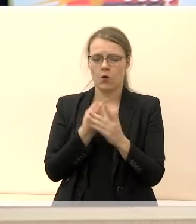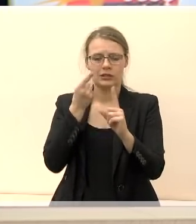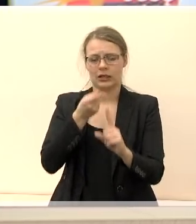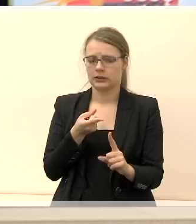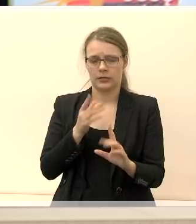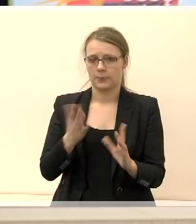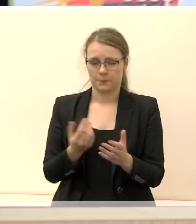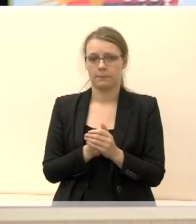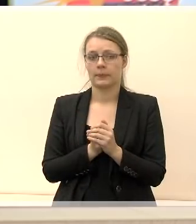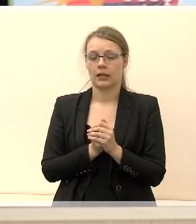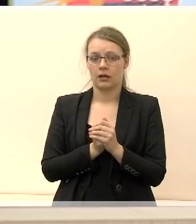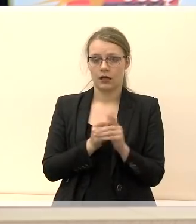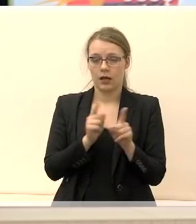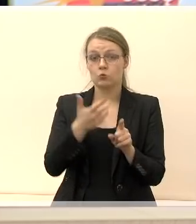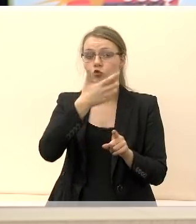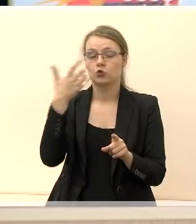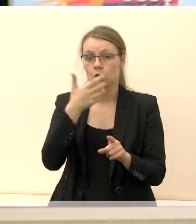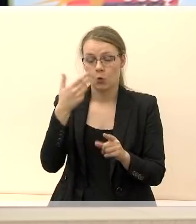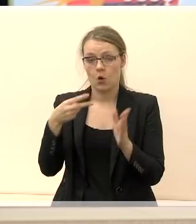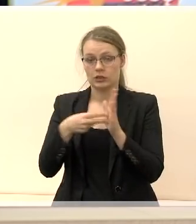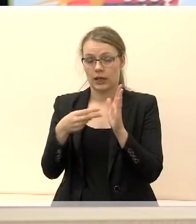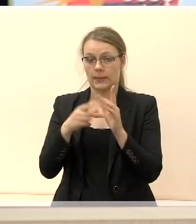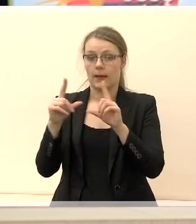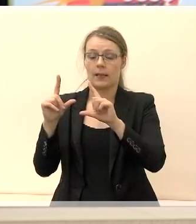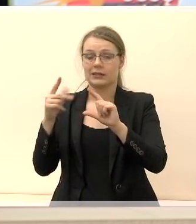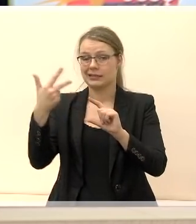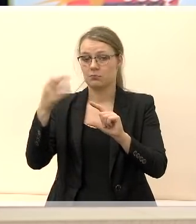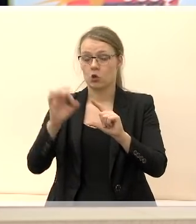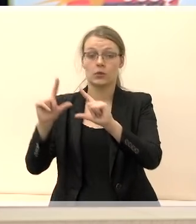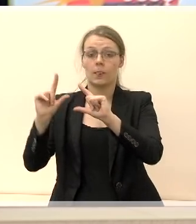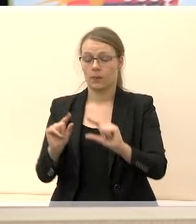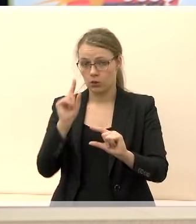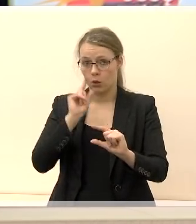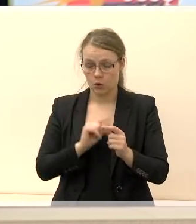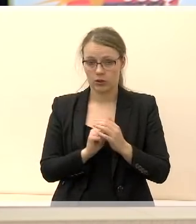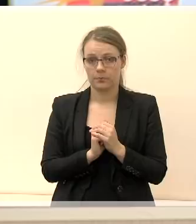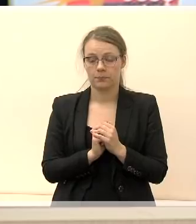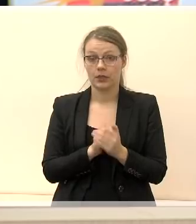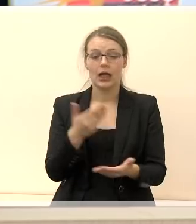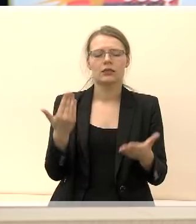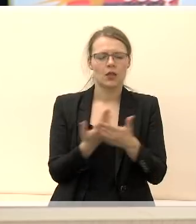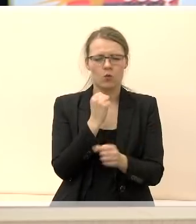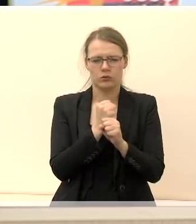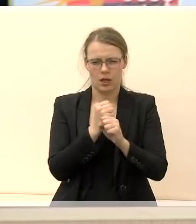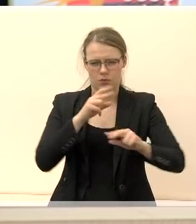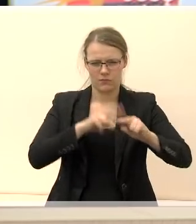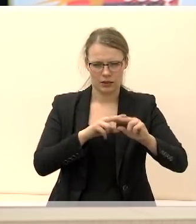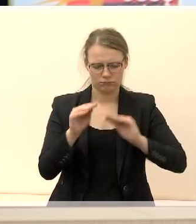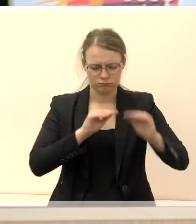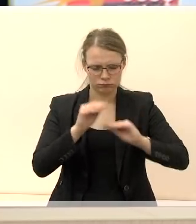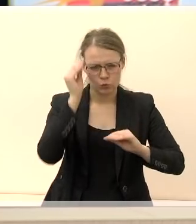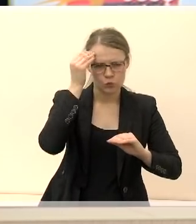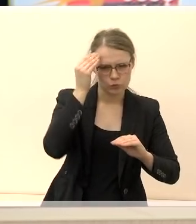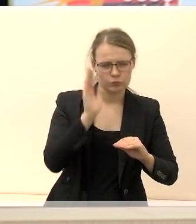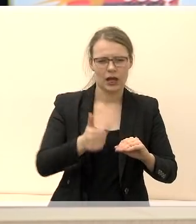– sumažinti centralizuotą įtiekunio šilumos kainą 30 procentų. Rūpinsimės naujomis darbo vietomis, kad kiltų